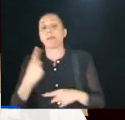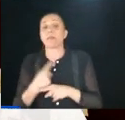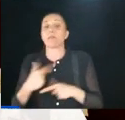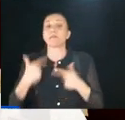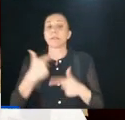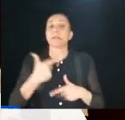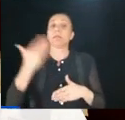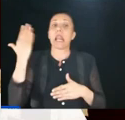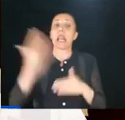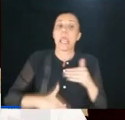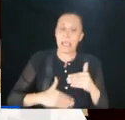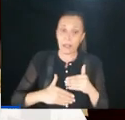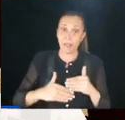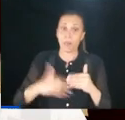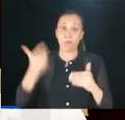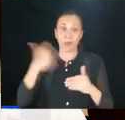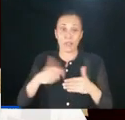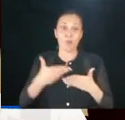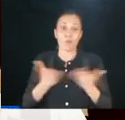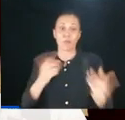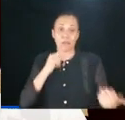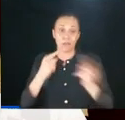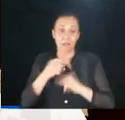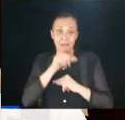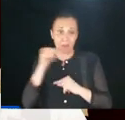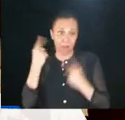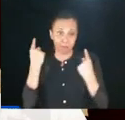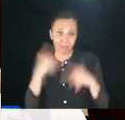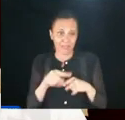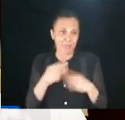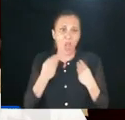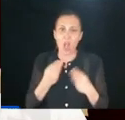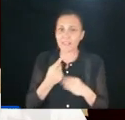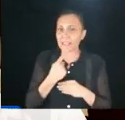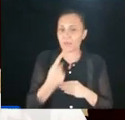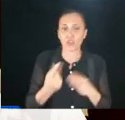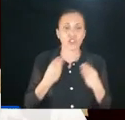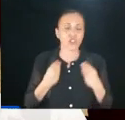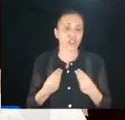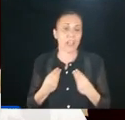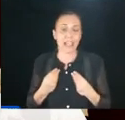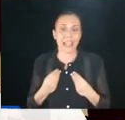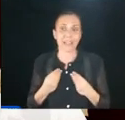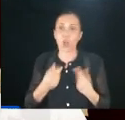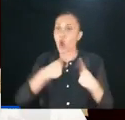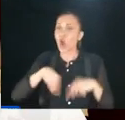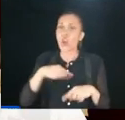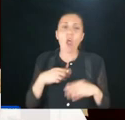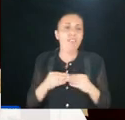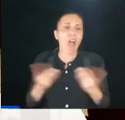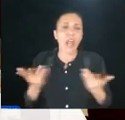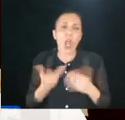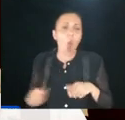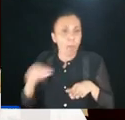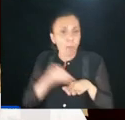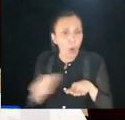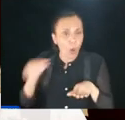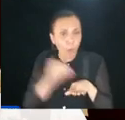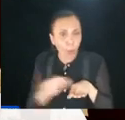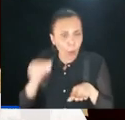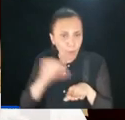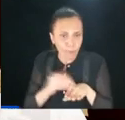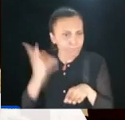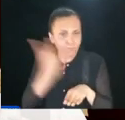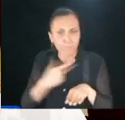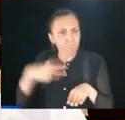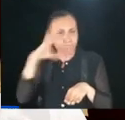ovviamente, perché il dibattito pubblico doveva servire a quello. Quindi di che cosa stiamo parlando? Ma che cosa dovremmo fare di più?